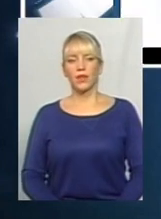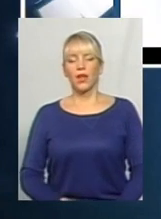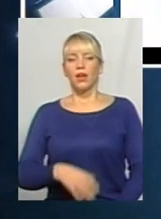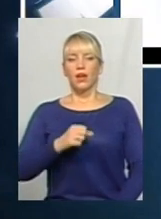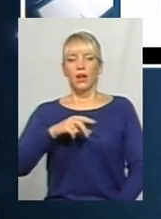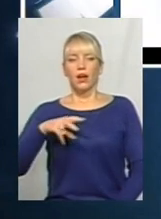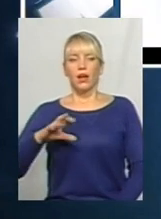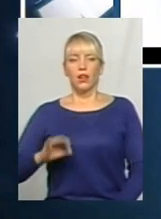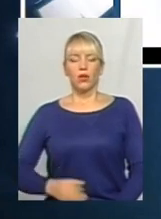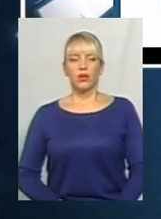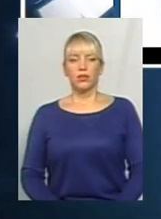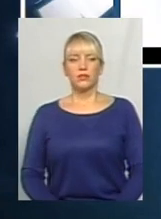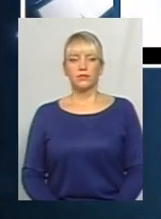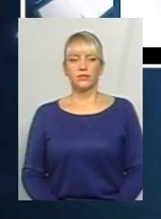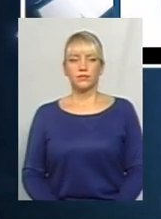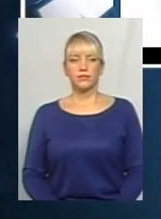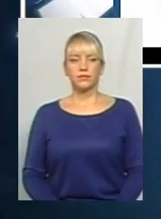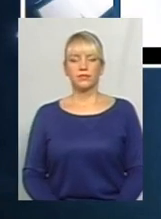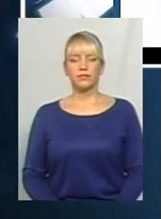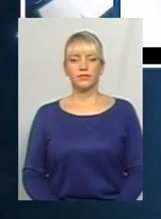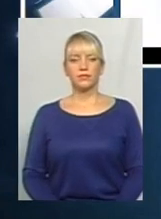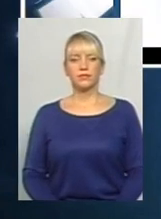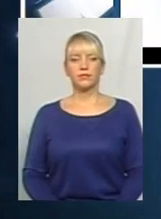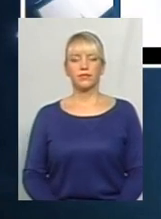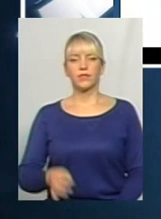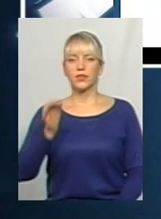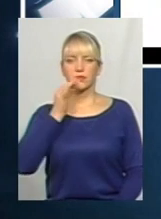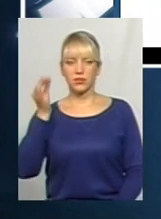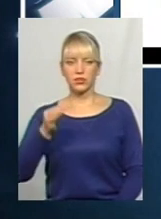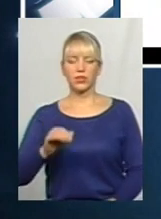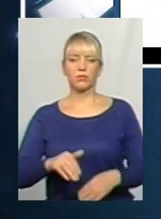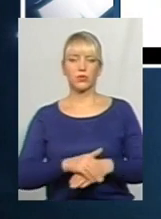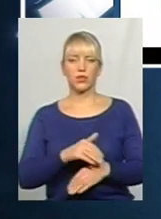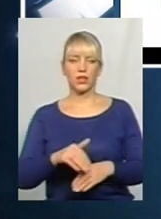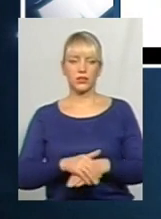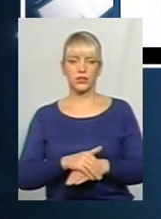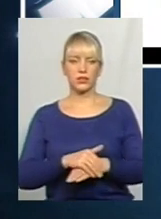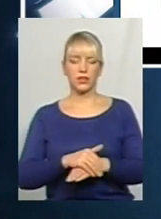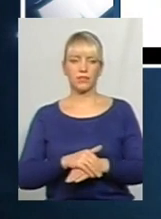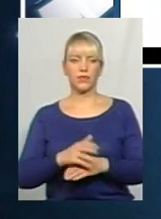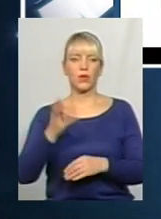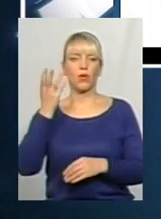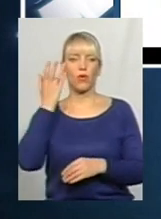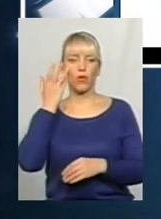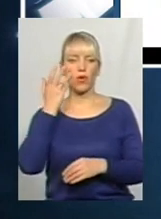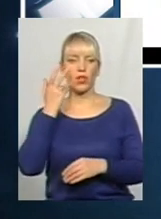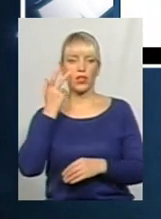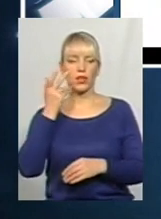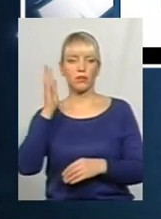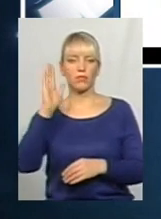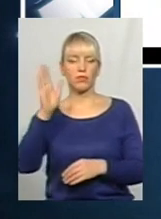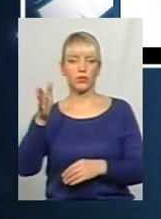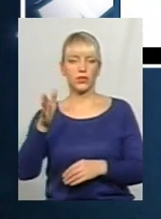Ми вас чуємо. Задавайте питання. Скажіть, будь ласка, коли буде